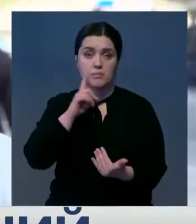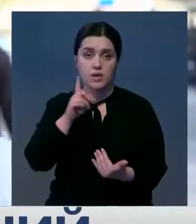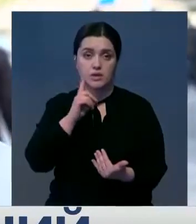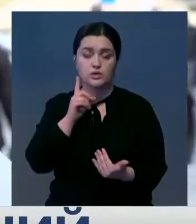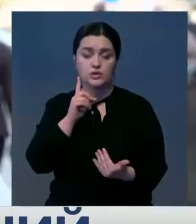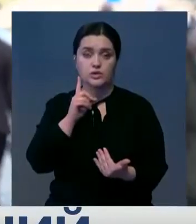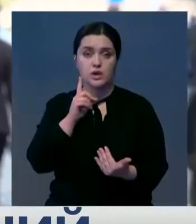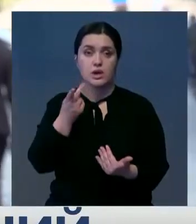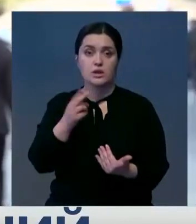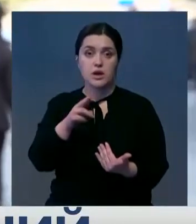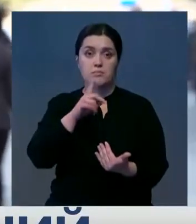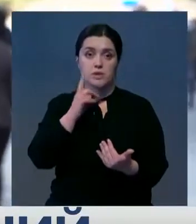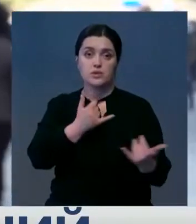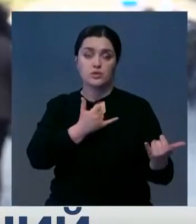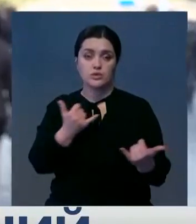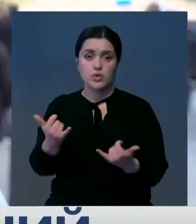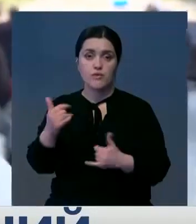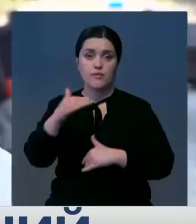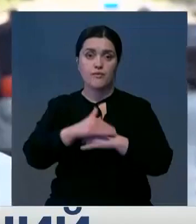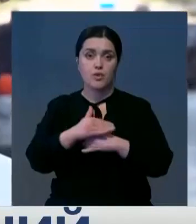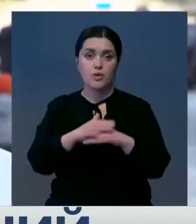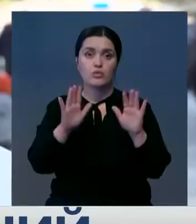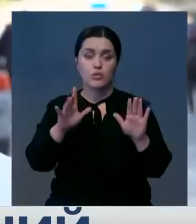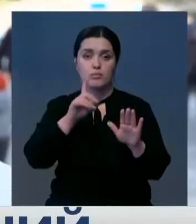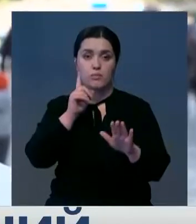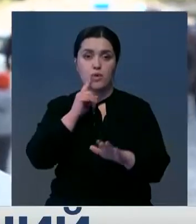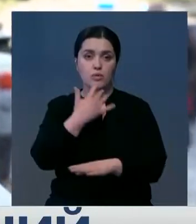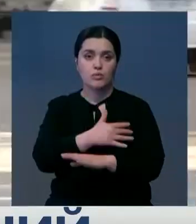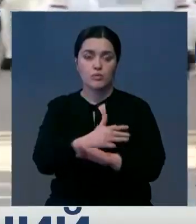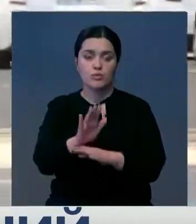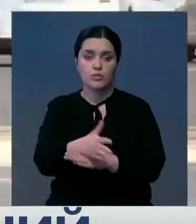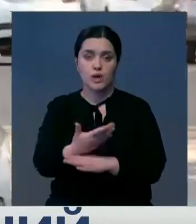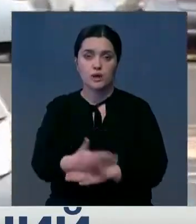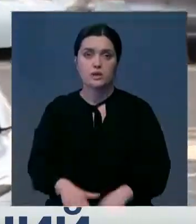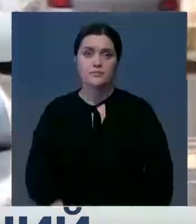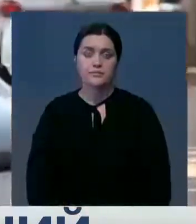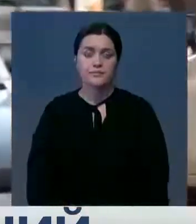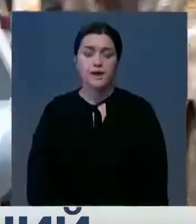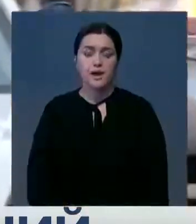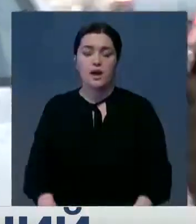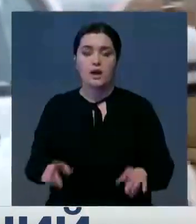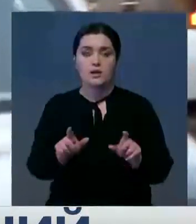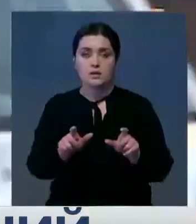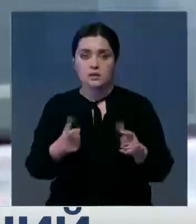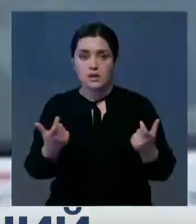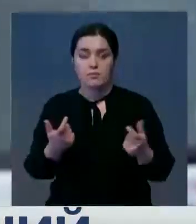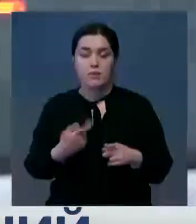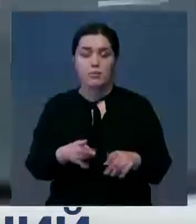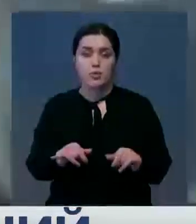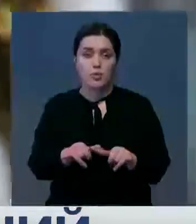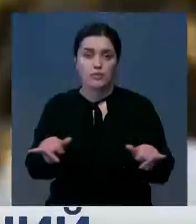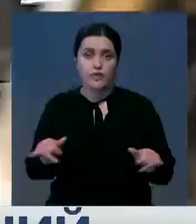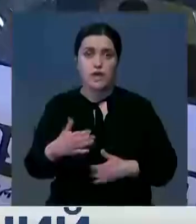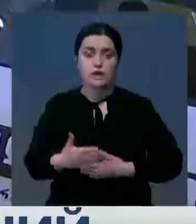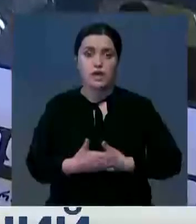как раз это, я думаю, для молодежи и создано. Потому что вечером, кроме молодежи, так много людей не гуляют. Вместе со снятием запретов увеличивается и